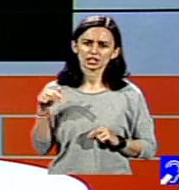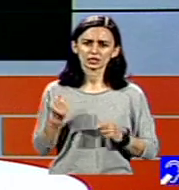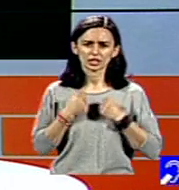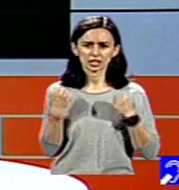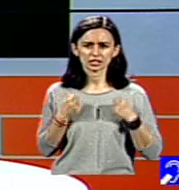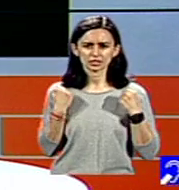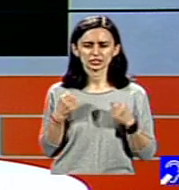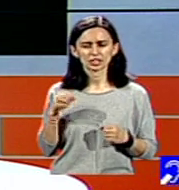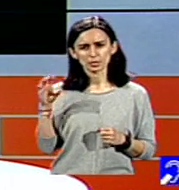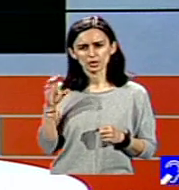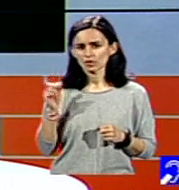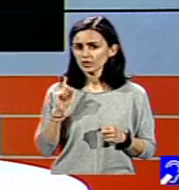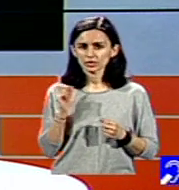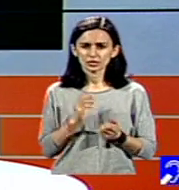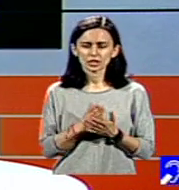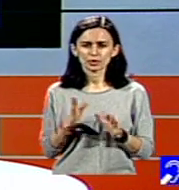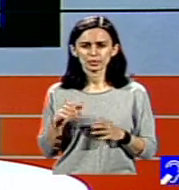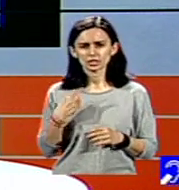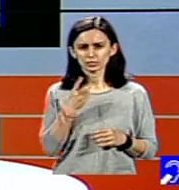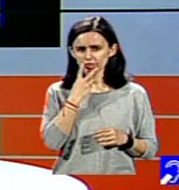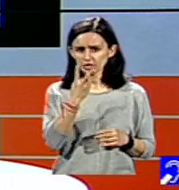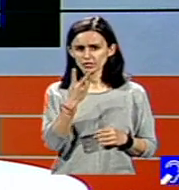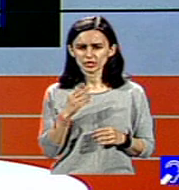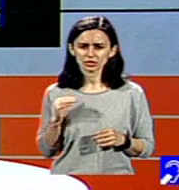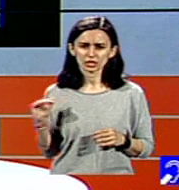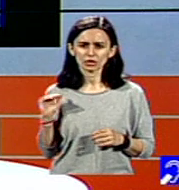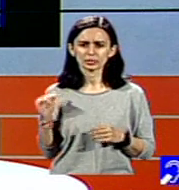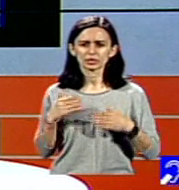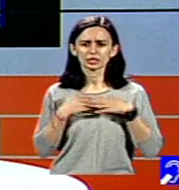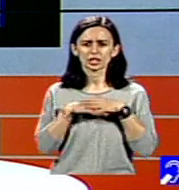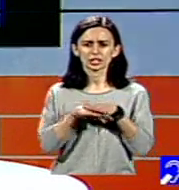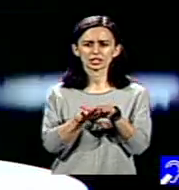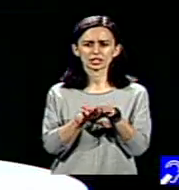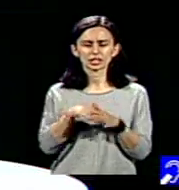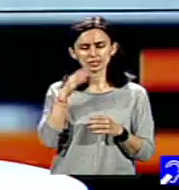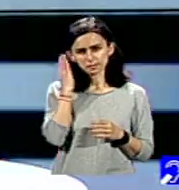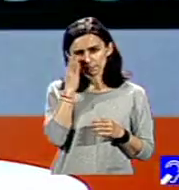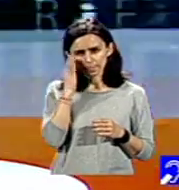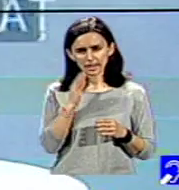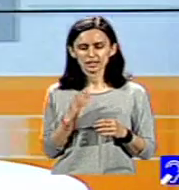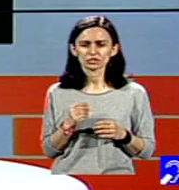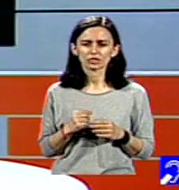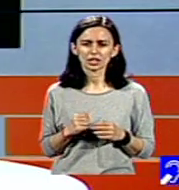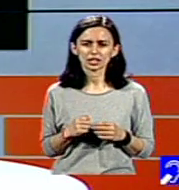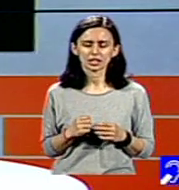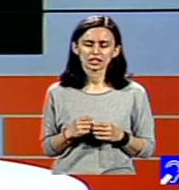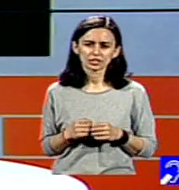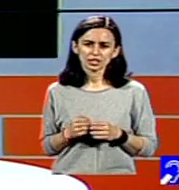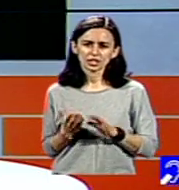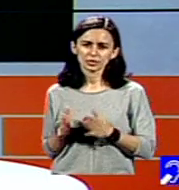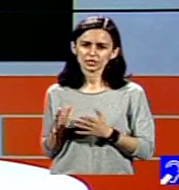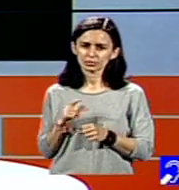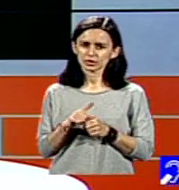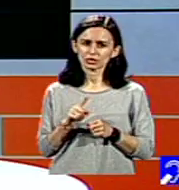nu s-a oprit, după ce l văzut pe Andrei, integrat în școala de masă, ci au început un lucru